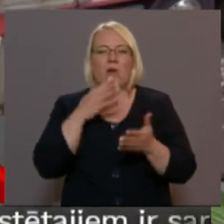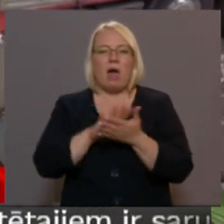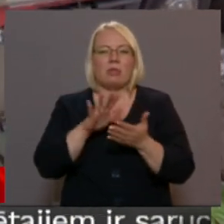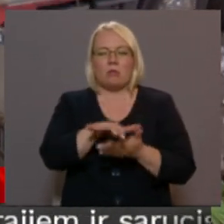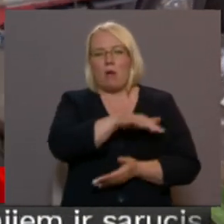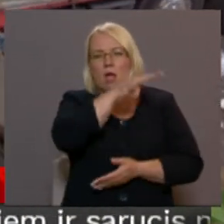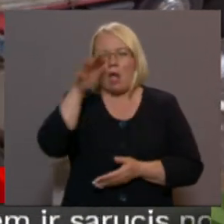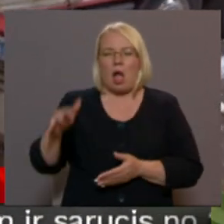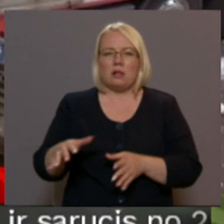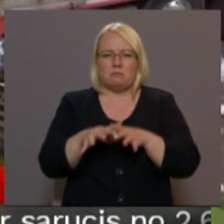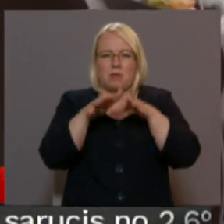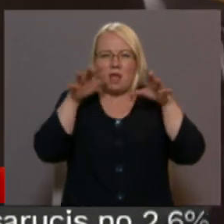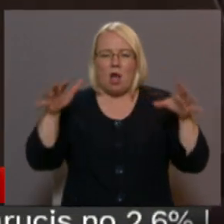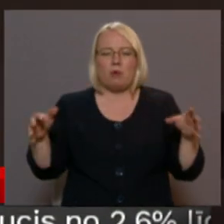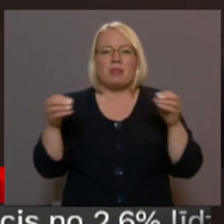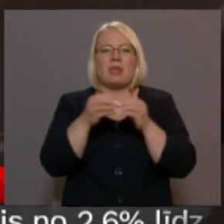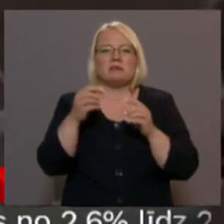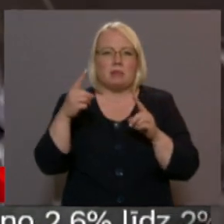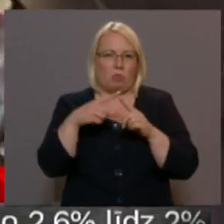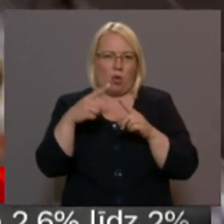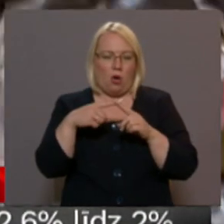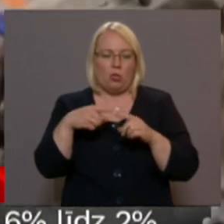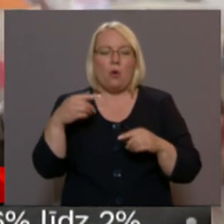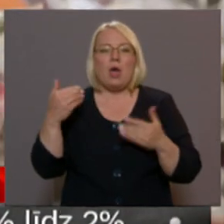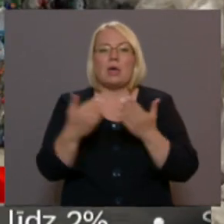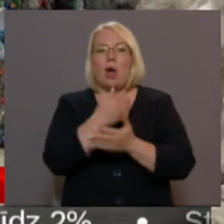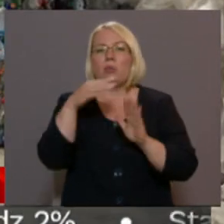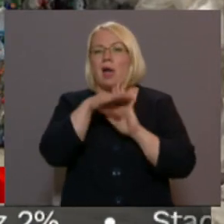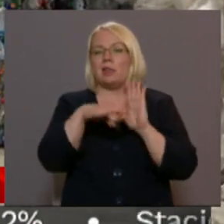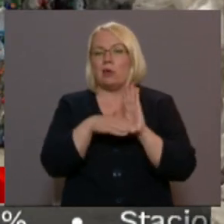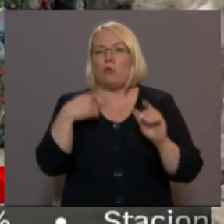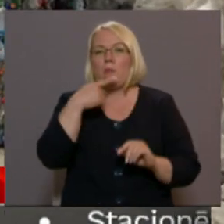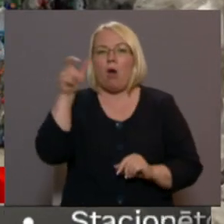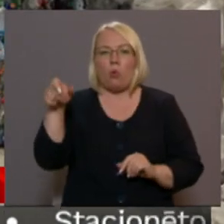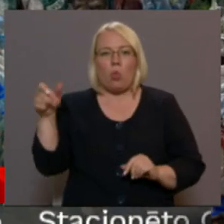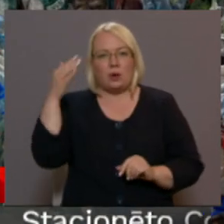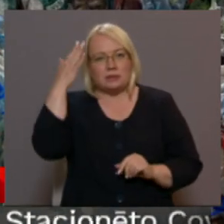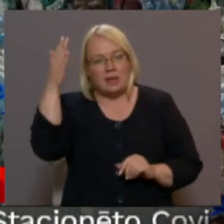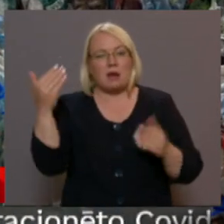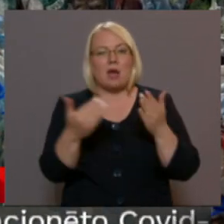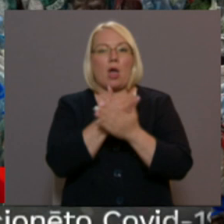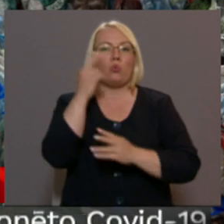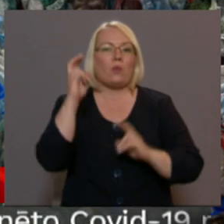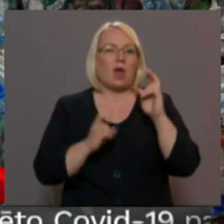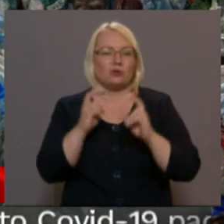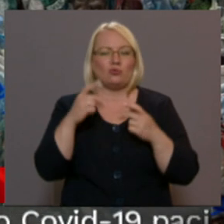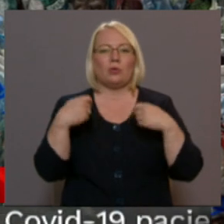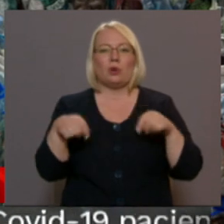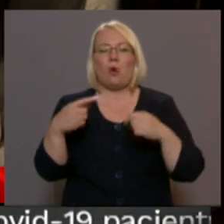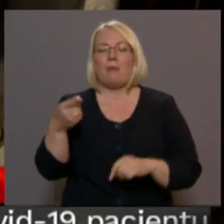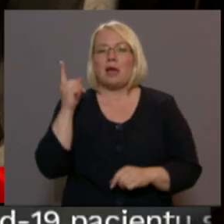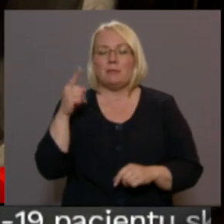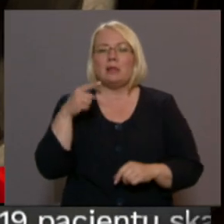gadu turpina pieaugt par vairākiem 10 tonu. Jaunā likuma autora cer, līdz ar jauno ražošanas un tirgošanas aizliegumu